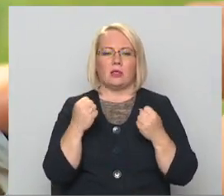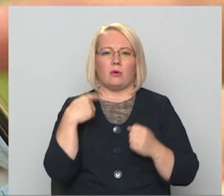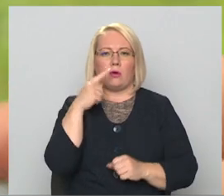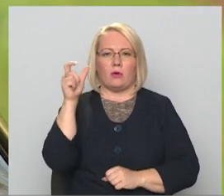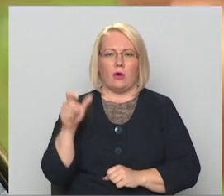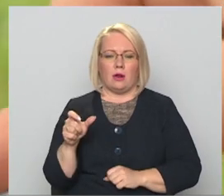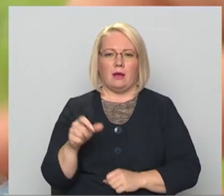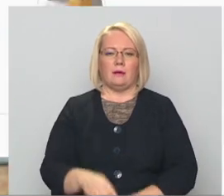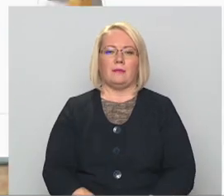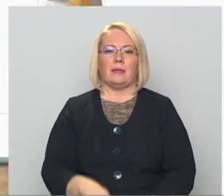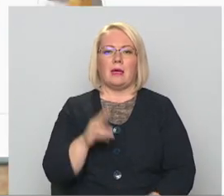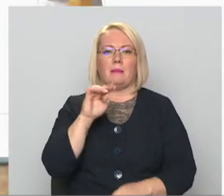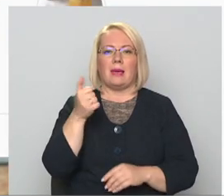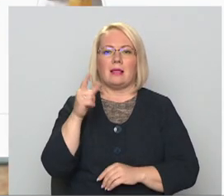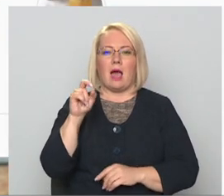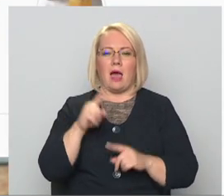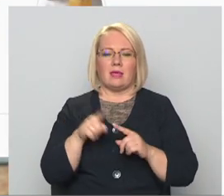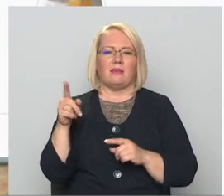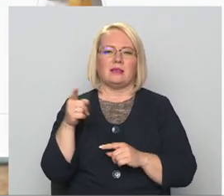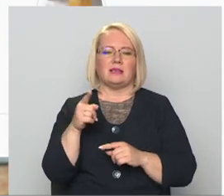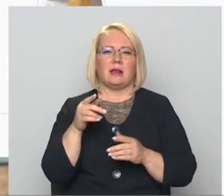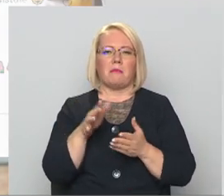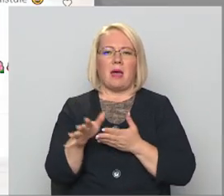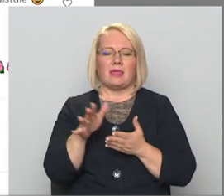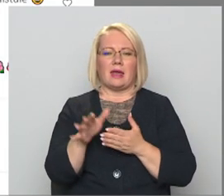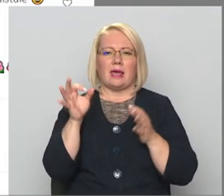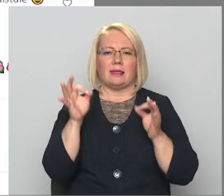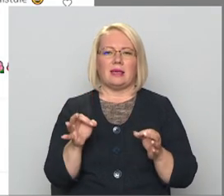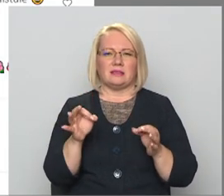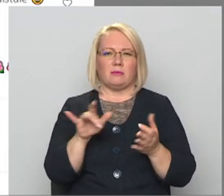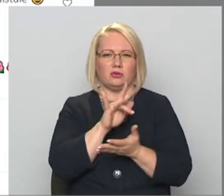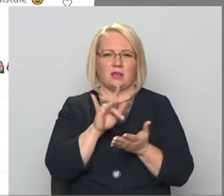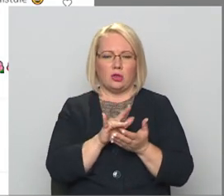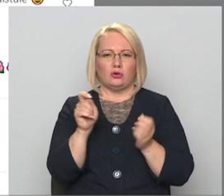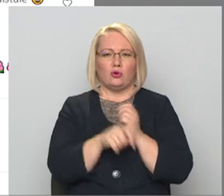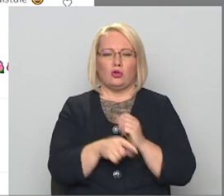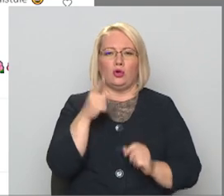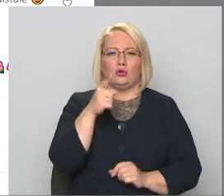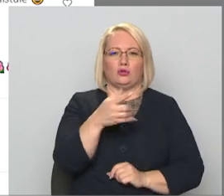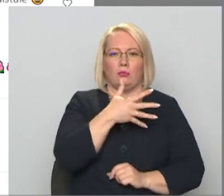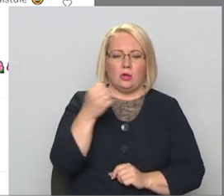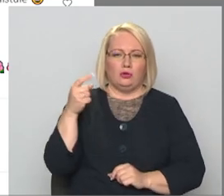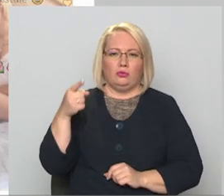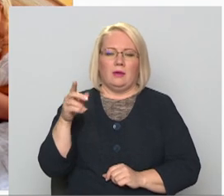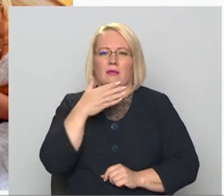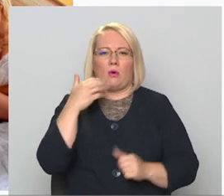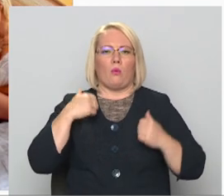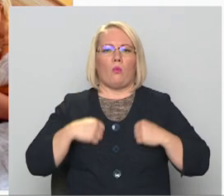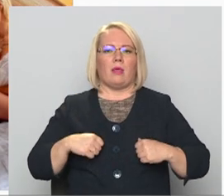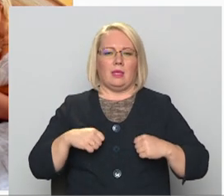Miglāne un Katrīm Saulieti patarētāji tiesība aizsardzības centrs sodīja ar 1500 un 1000 eiros sodu par negodīgu komerces praksi.